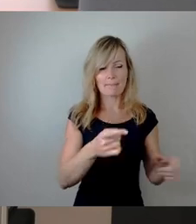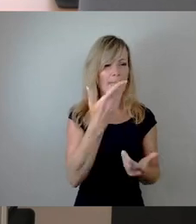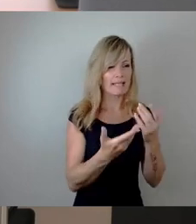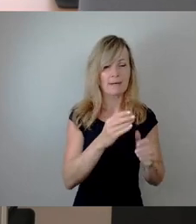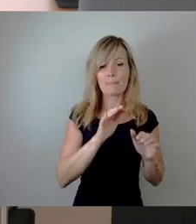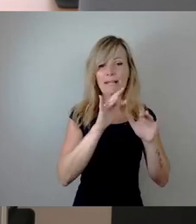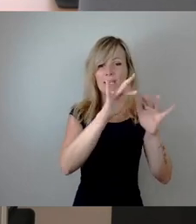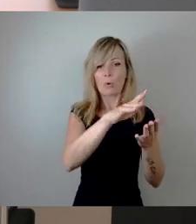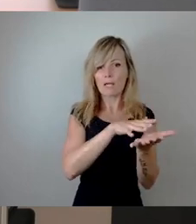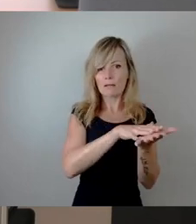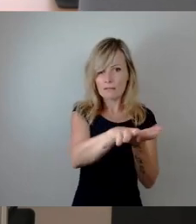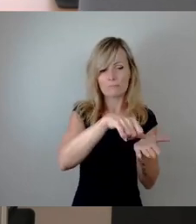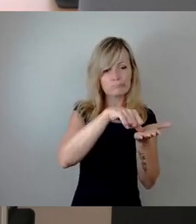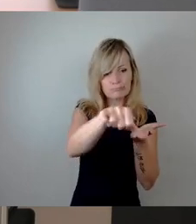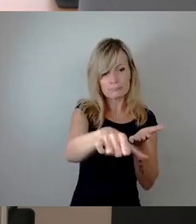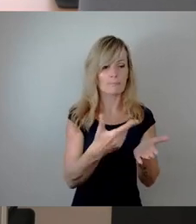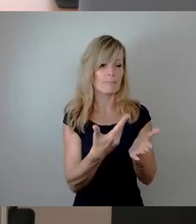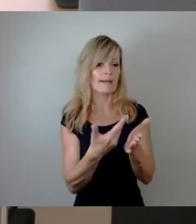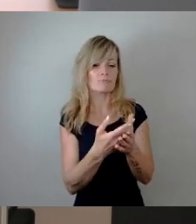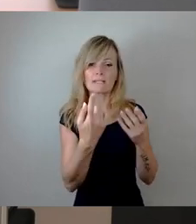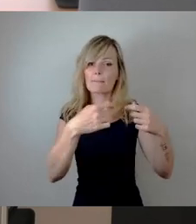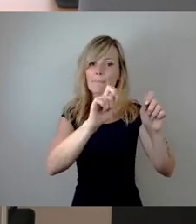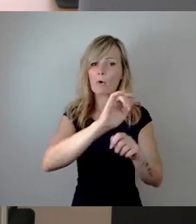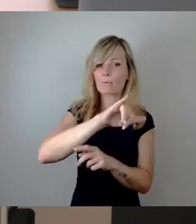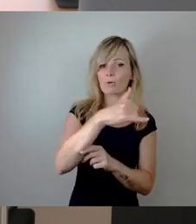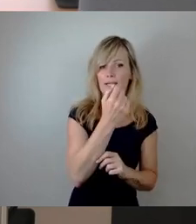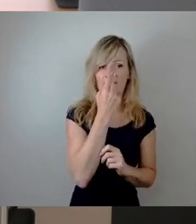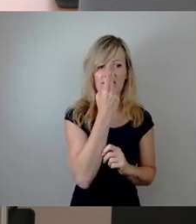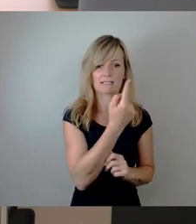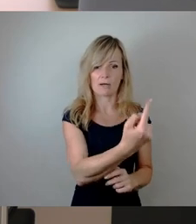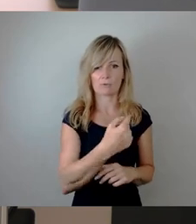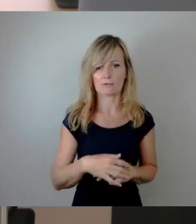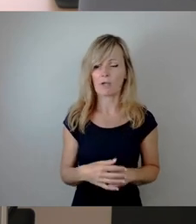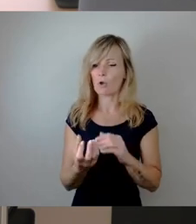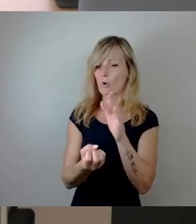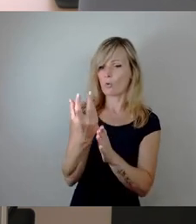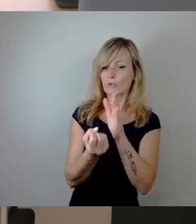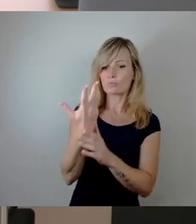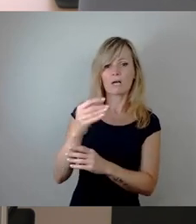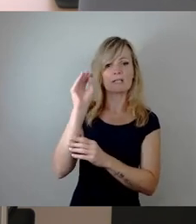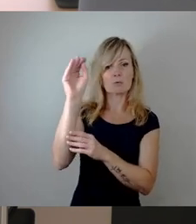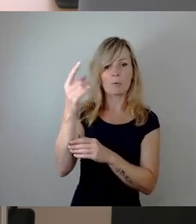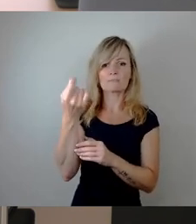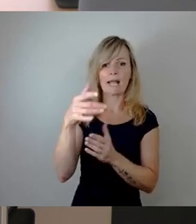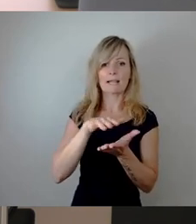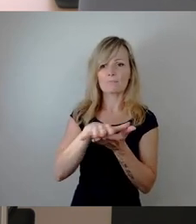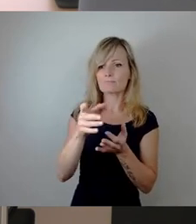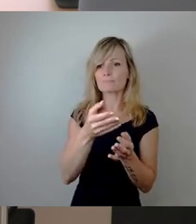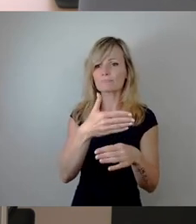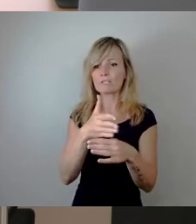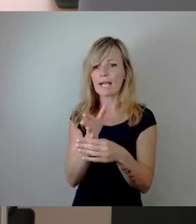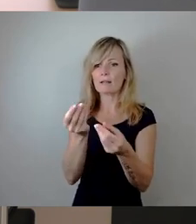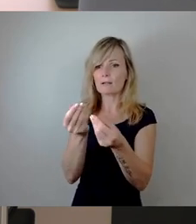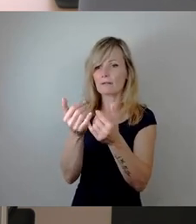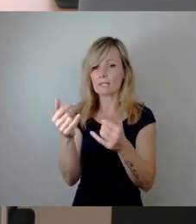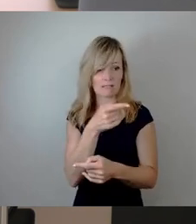Bauprojekte zum Beispiel aussehen, die beschließen darüber, wie werden wir die Gelder im Bereich Kultur in Zukunft verteilen. Wir haben